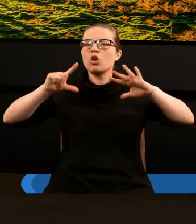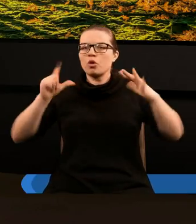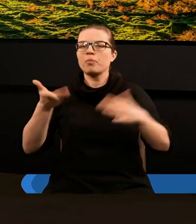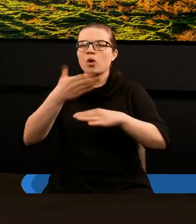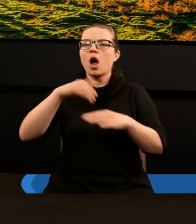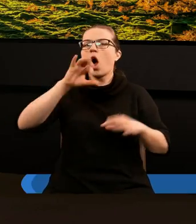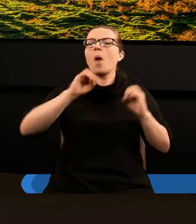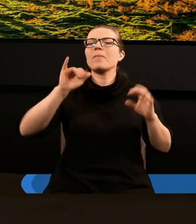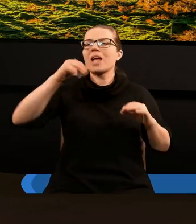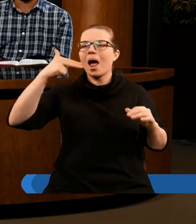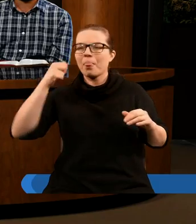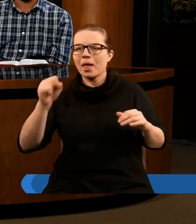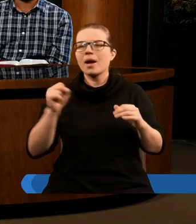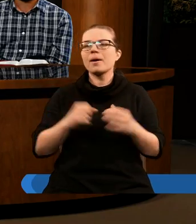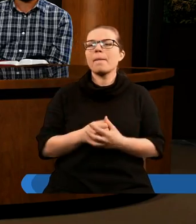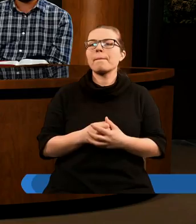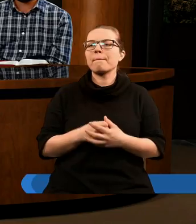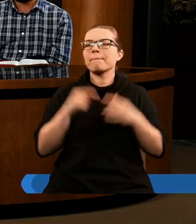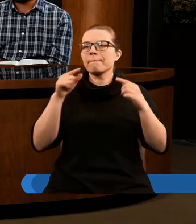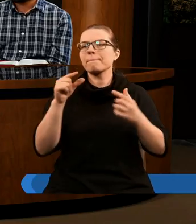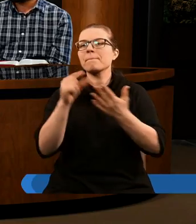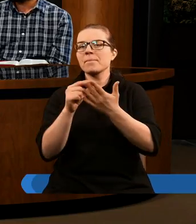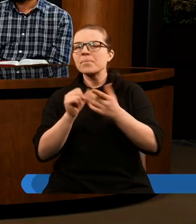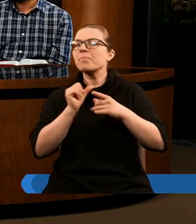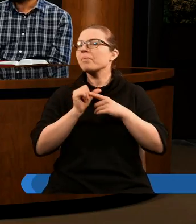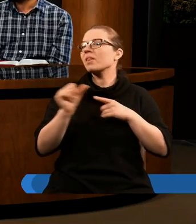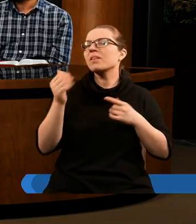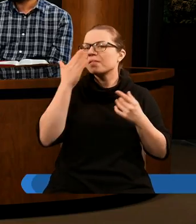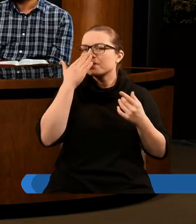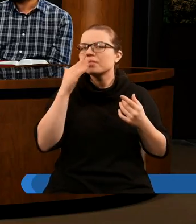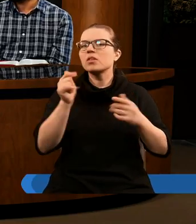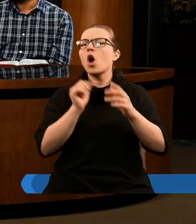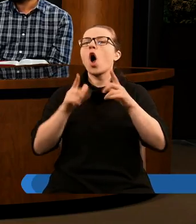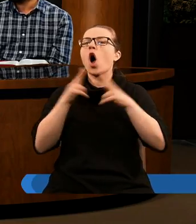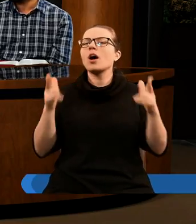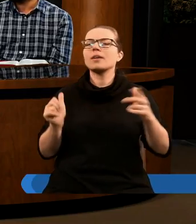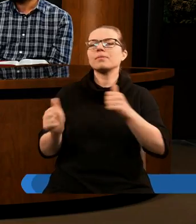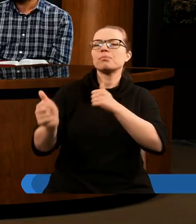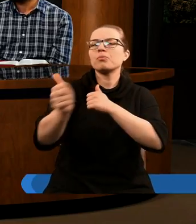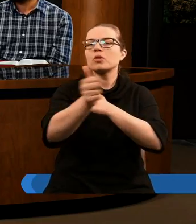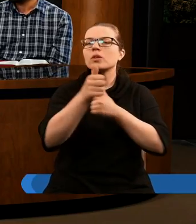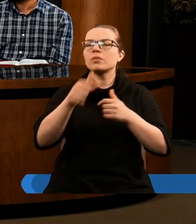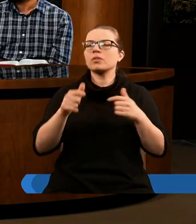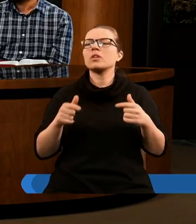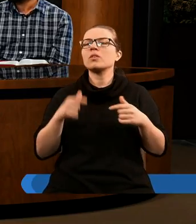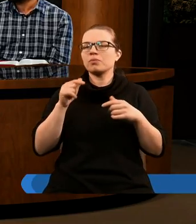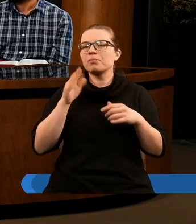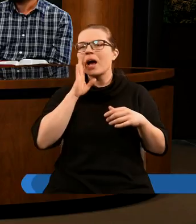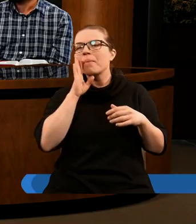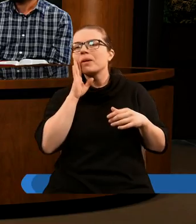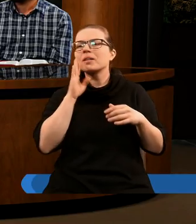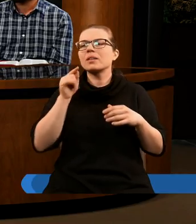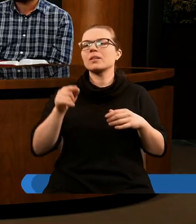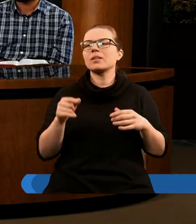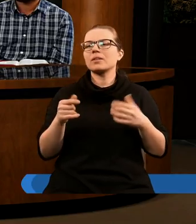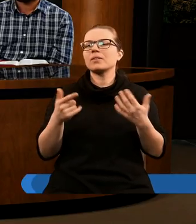objawienia Jana? Z kontekstu wynika, że to jest okres poprzedzający siedem plag, czyli jakby ten